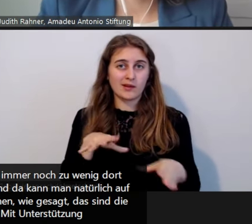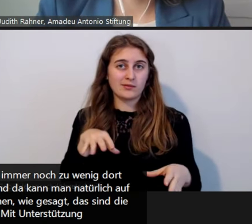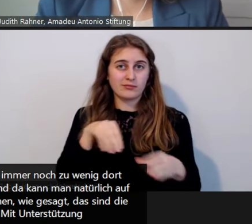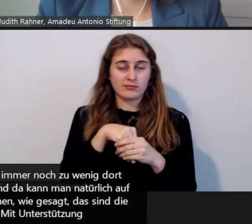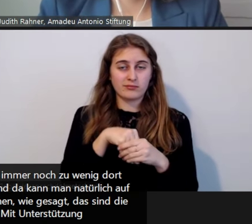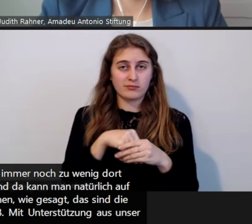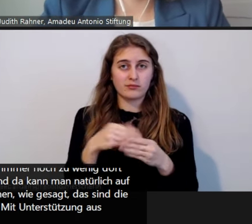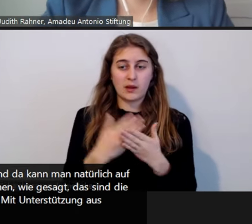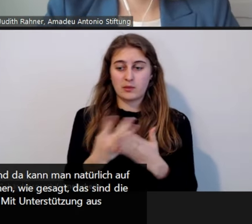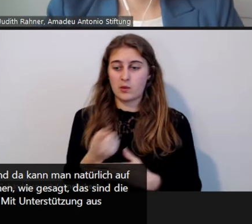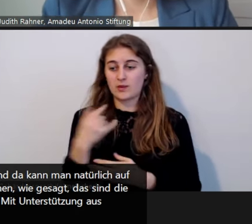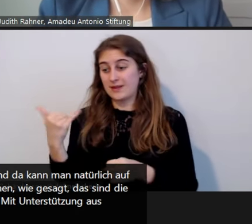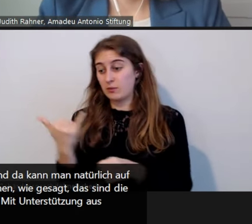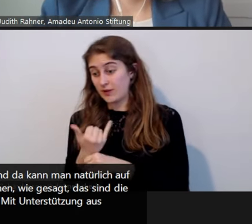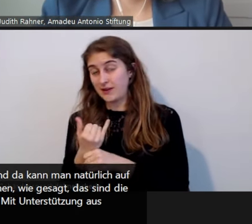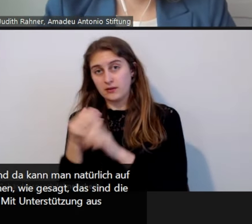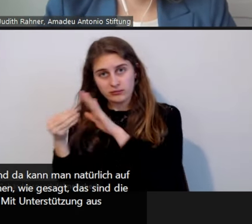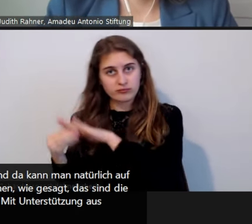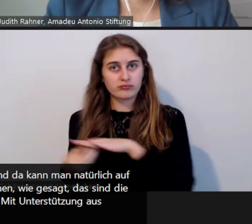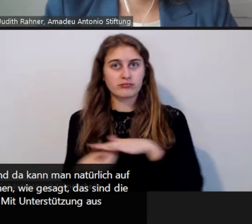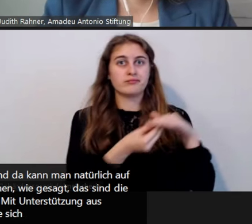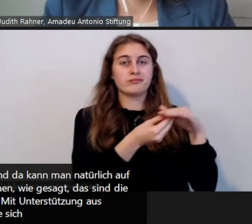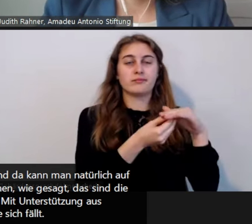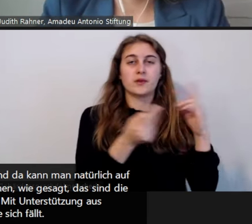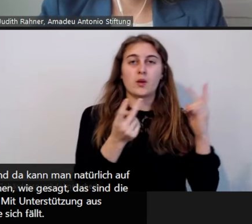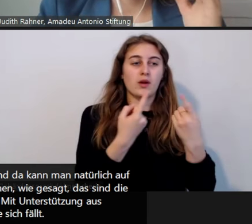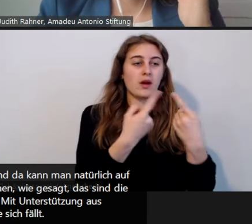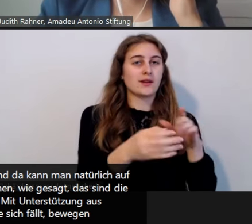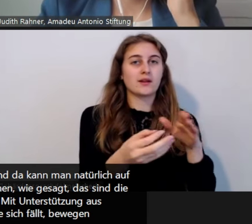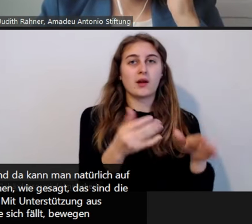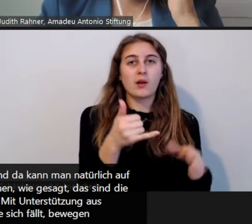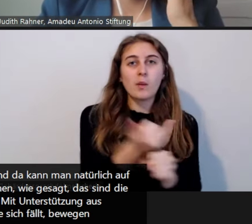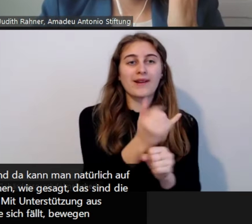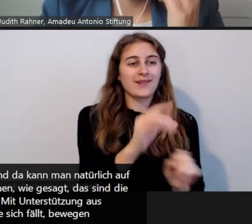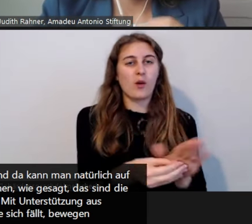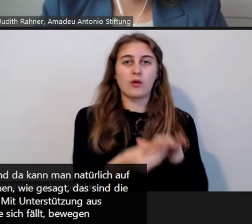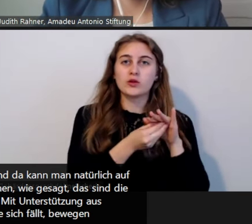Beispiel aus unserem Projekt, aus anderen Projekten, die sich in dem Themenfeld bewegen.